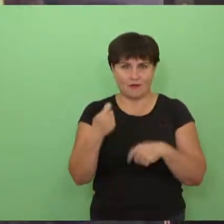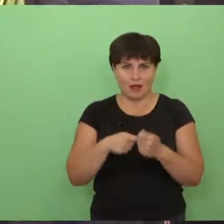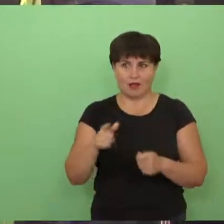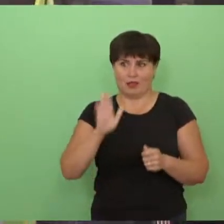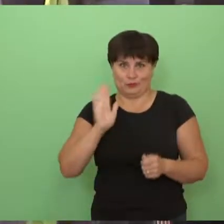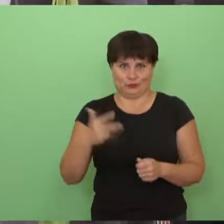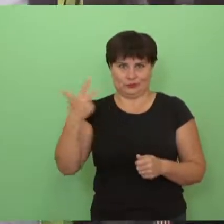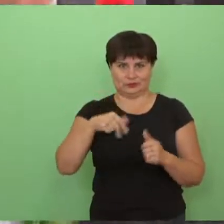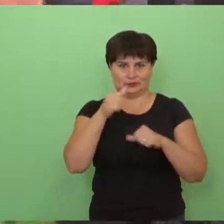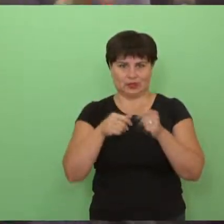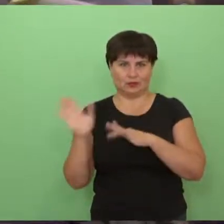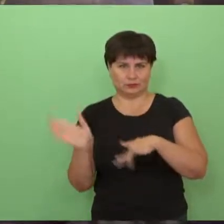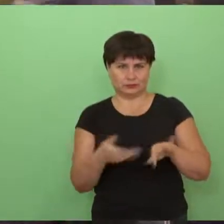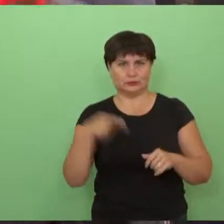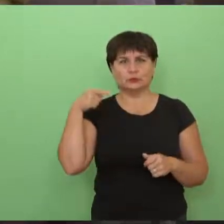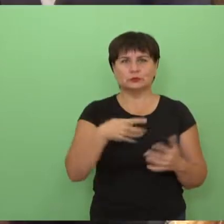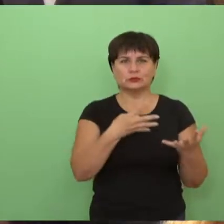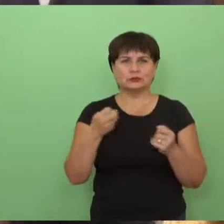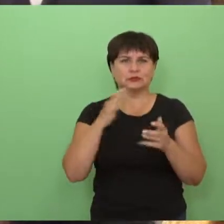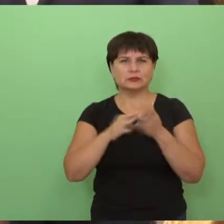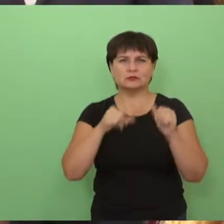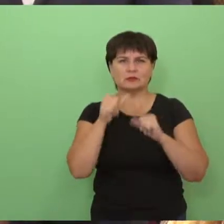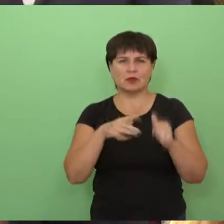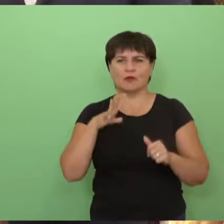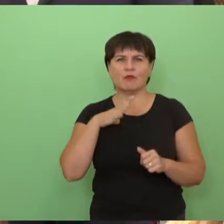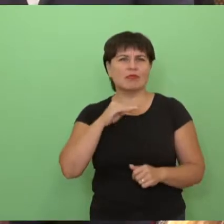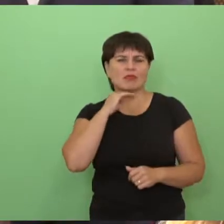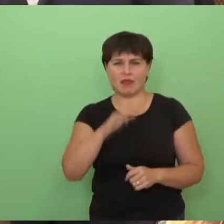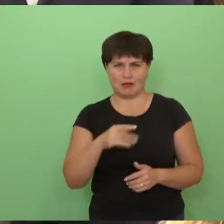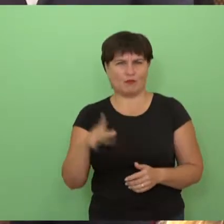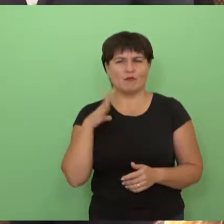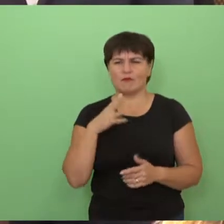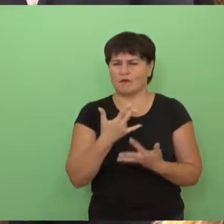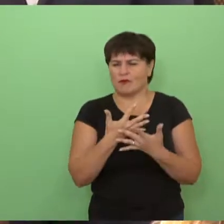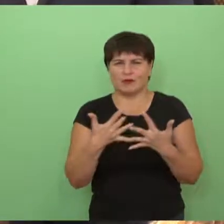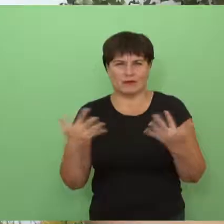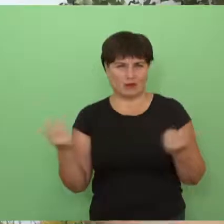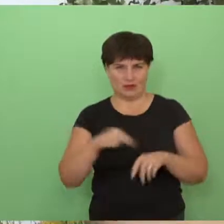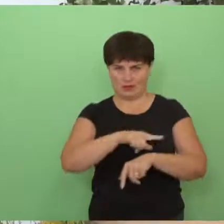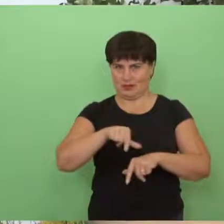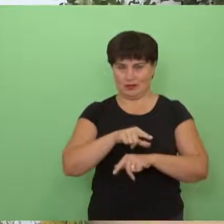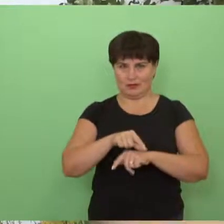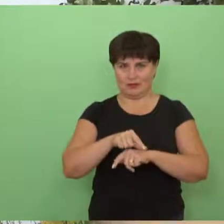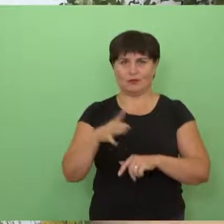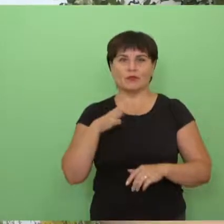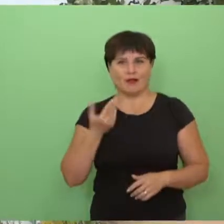metais. O buvo visko. Buvo tikrai ir sunkių laikų, ir buvo lengvų, ir gerų, ir buvo